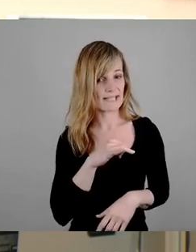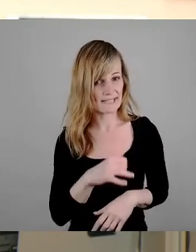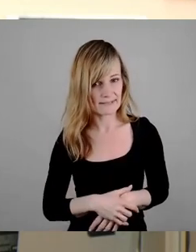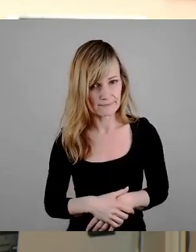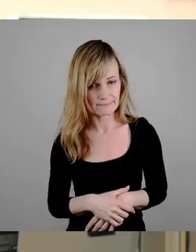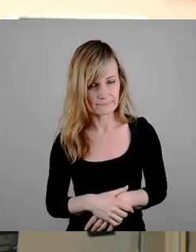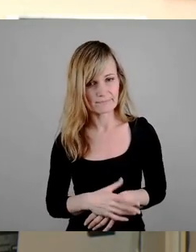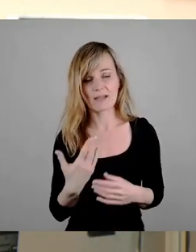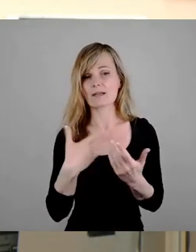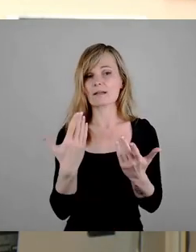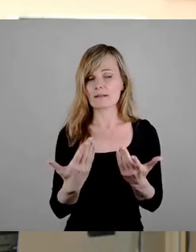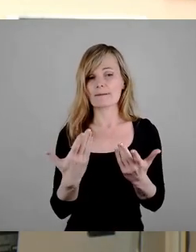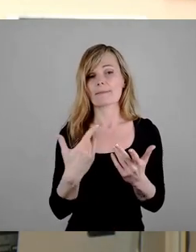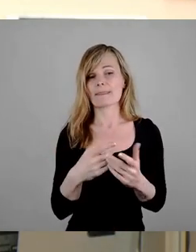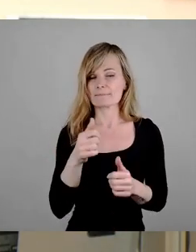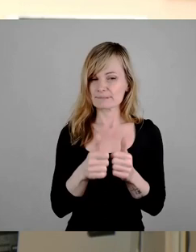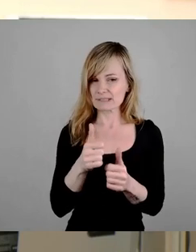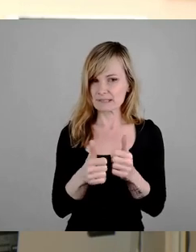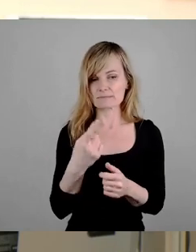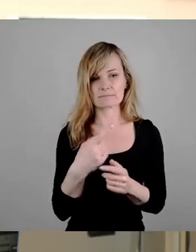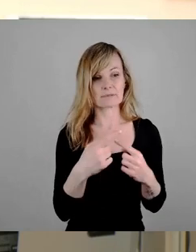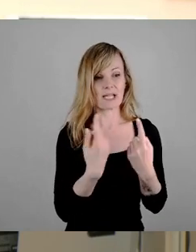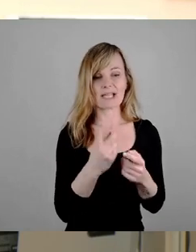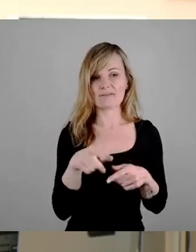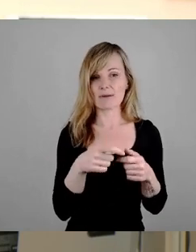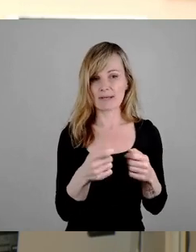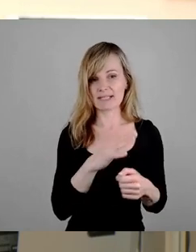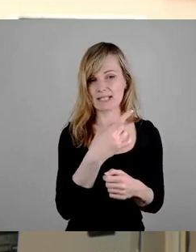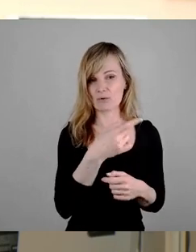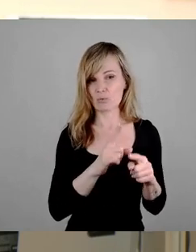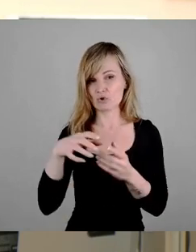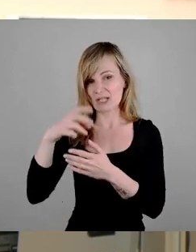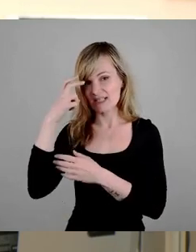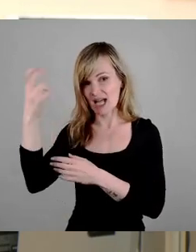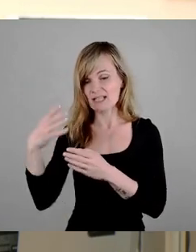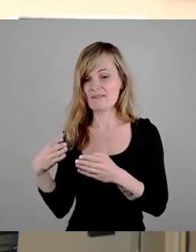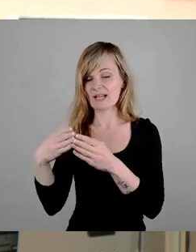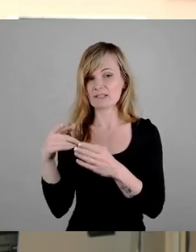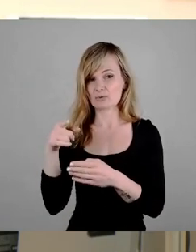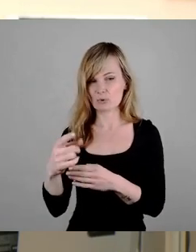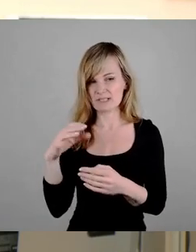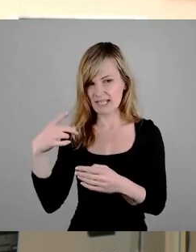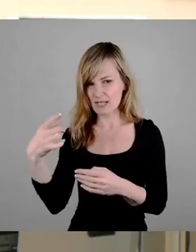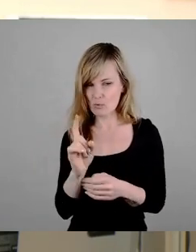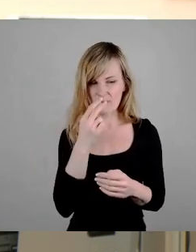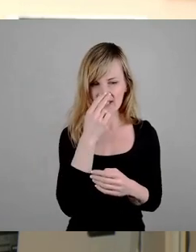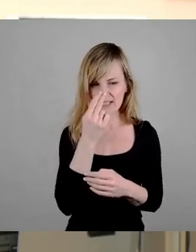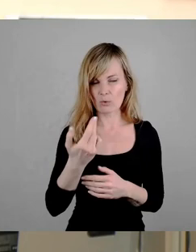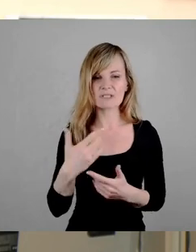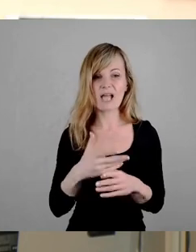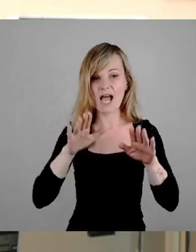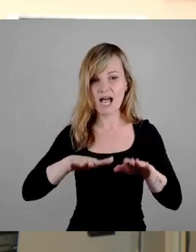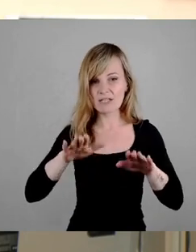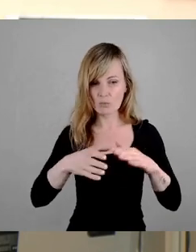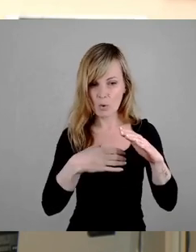programmatische Rennen zwischen Kreisverband der CDU und Stadtratsfraktion der CDU in Sachen Asylunterbringung ausgehen wird.